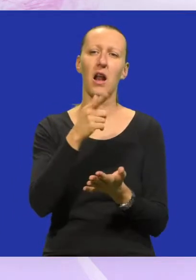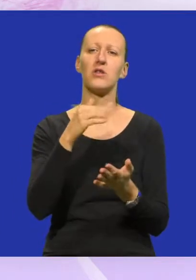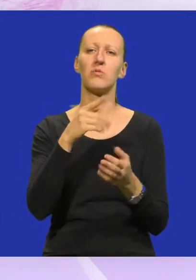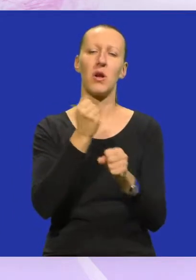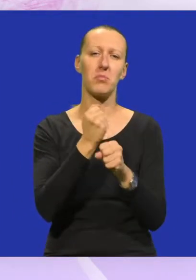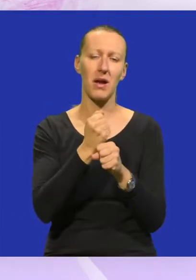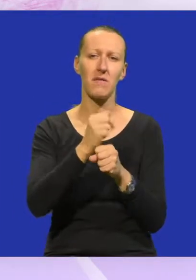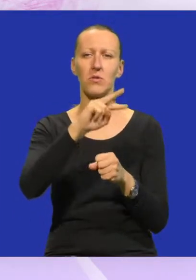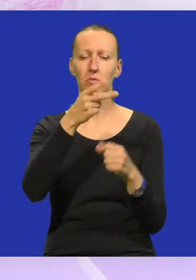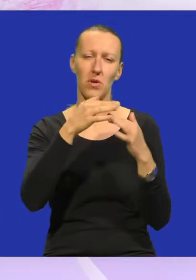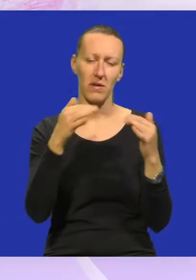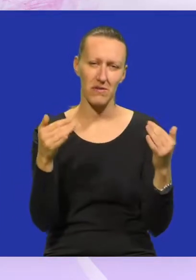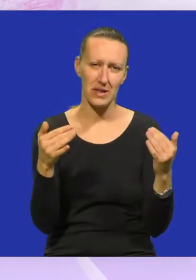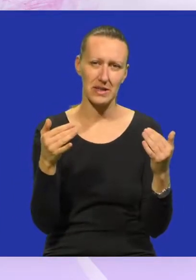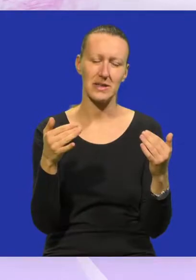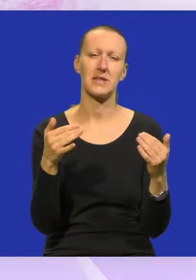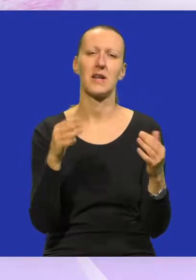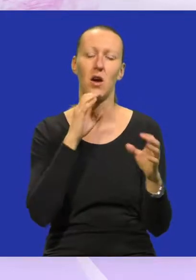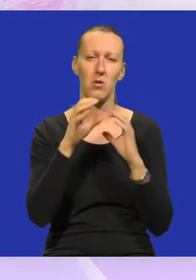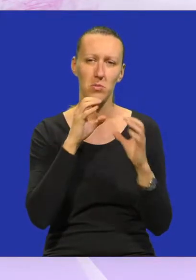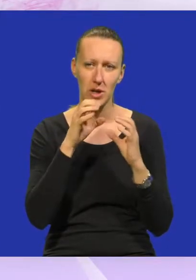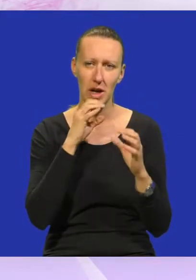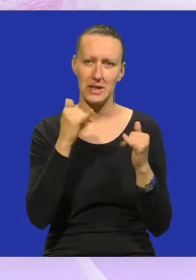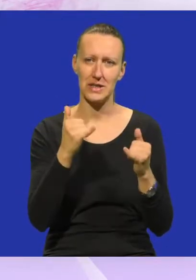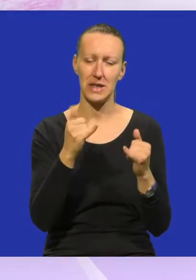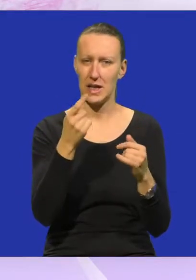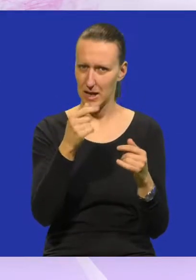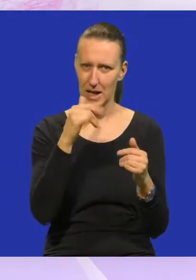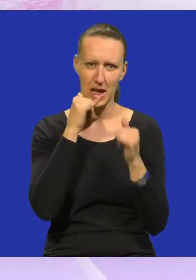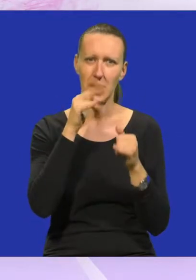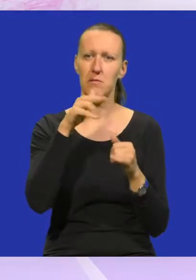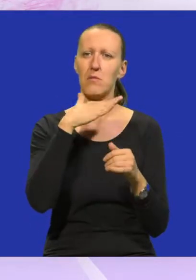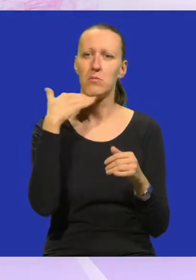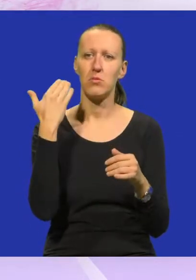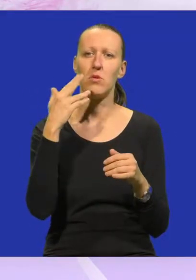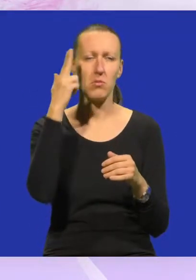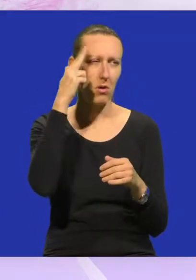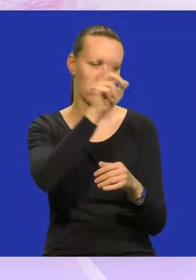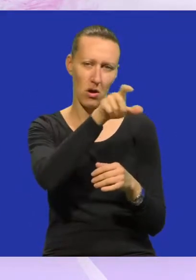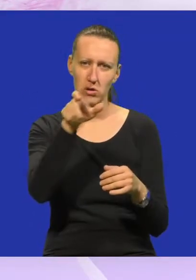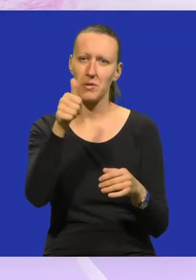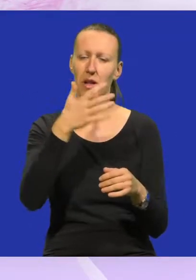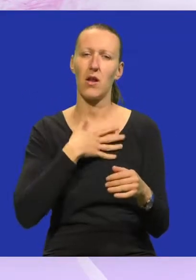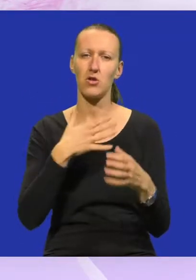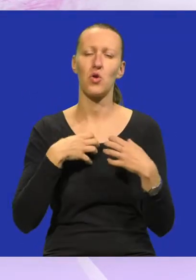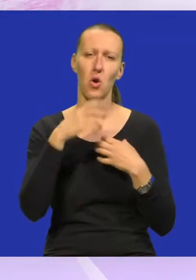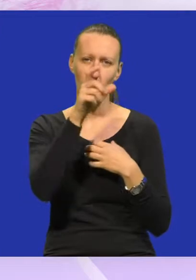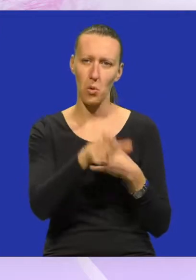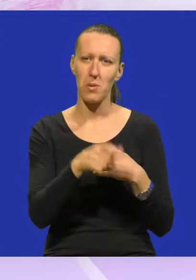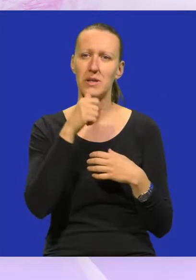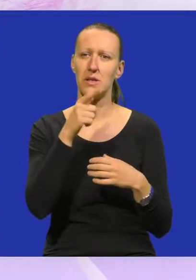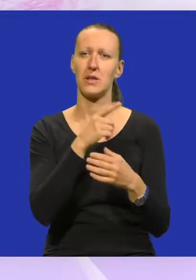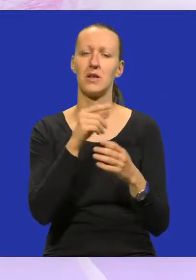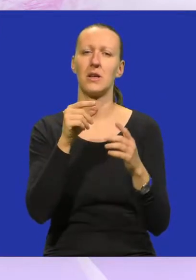onda uspostaviti drugu vrstu komunikacije, pogotovo sad jer na terenu imamo puno poznanika. Jedan od naših glumaca i